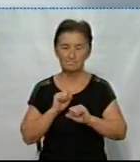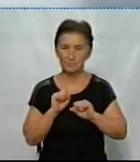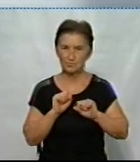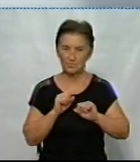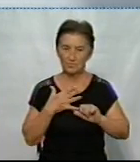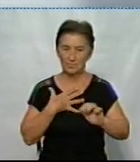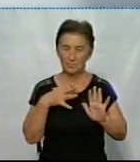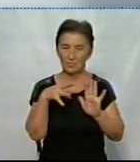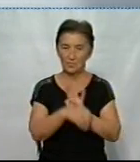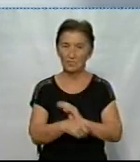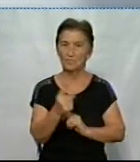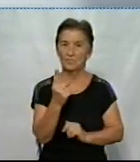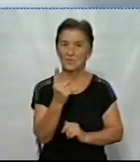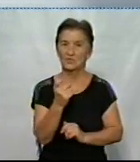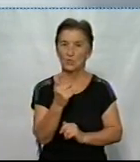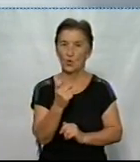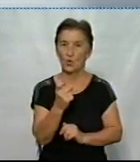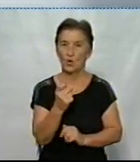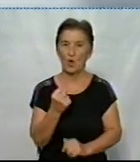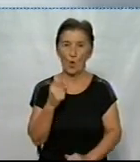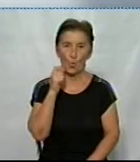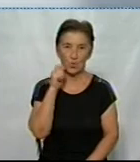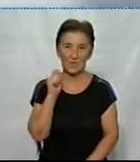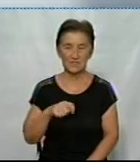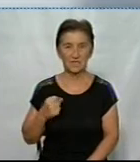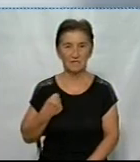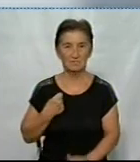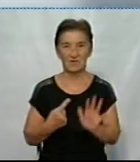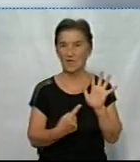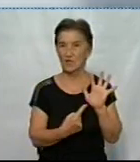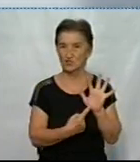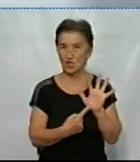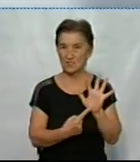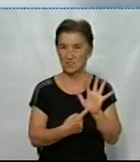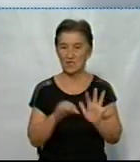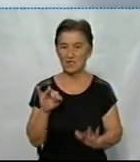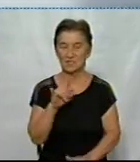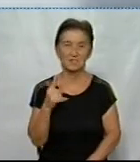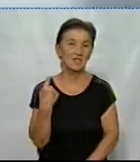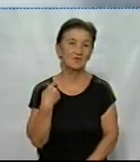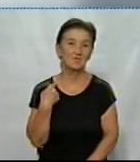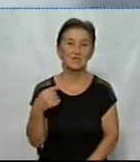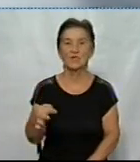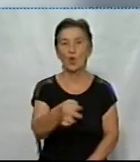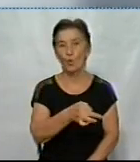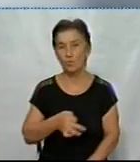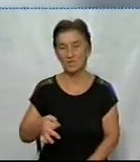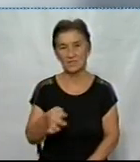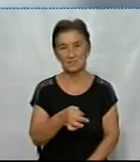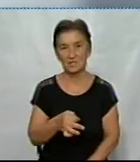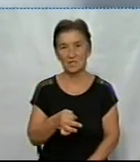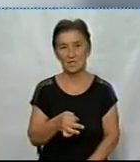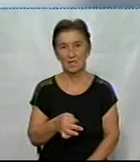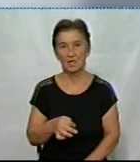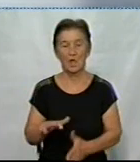аеропорту загинули 100 українських військових, шестеро з них – з Кіровоградської області. Суспільний